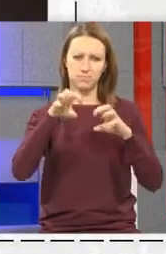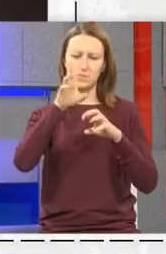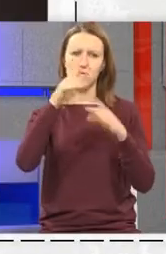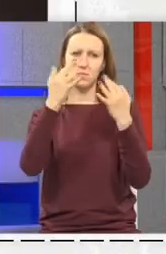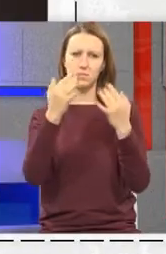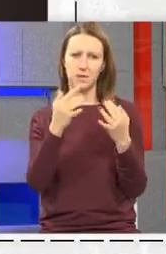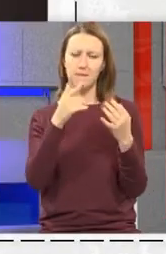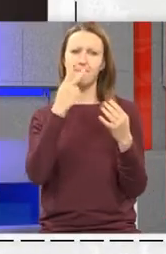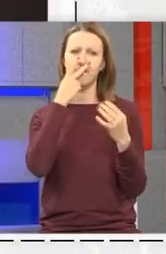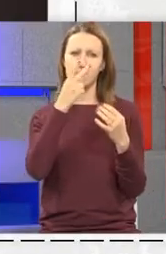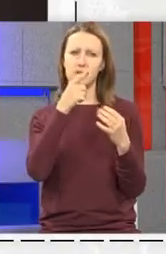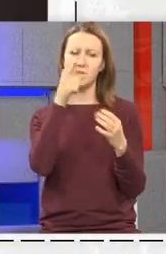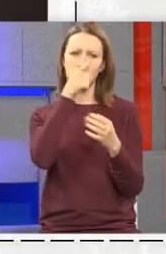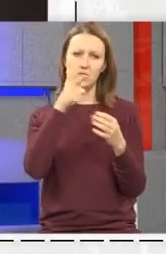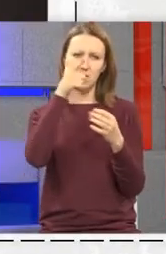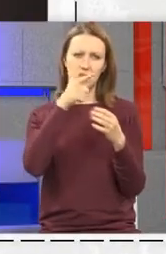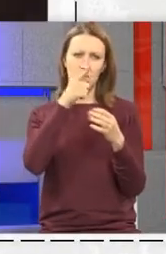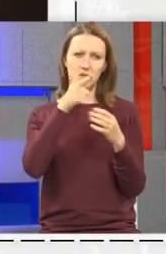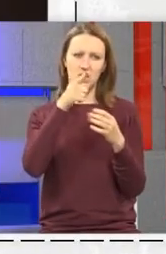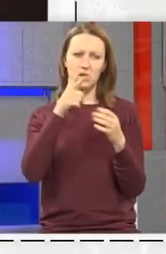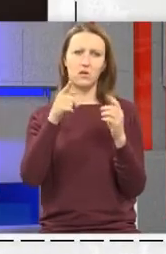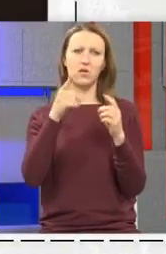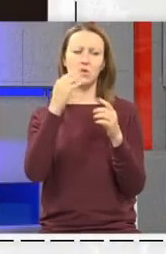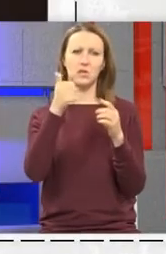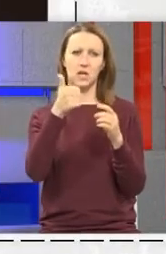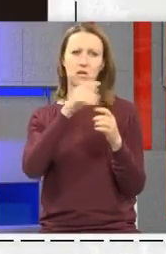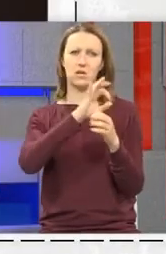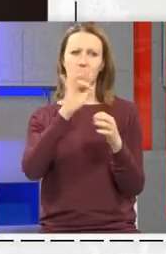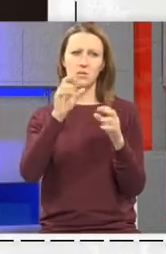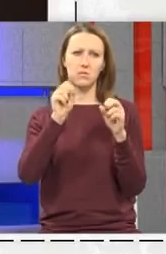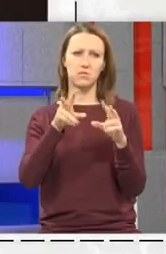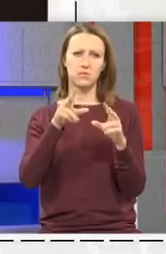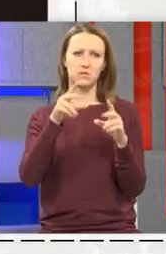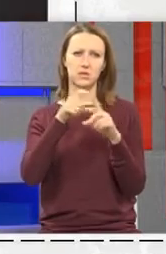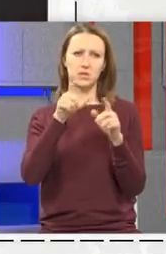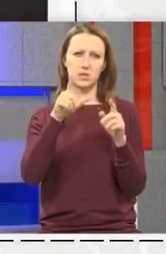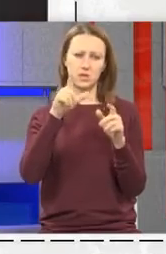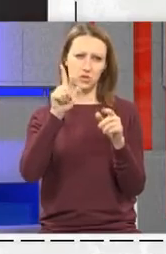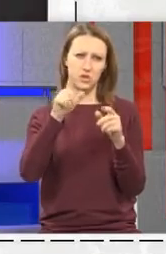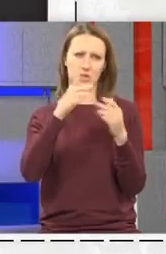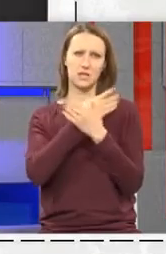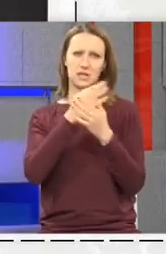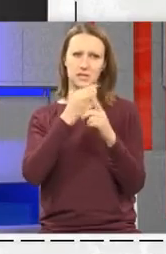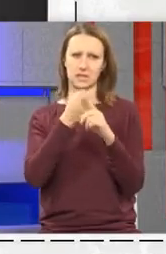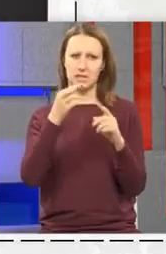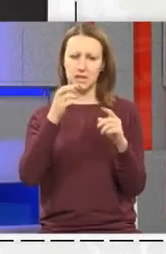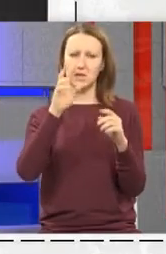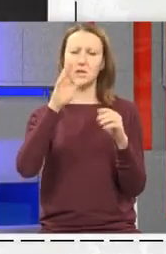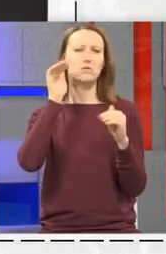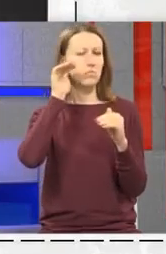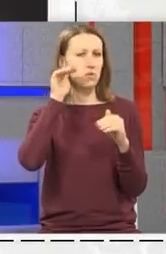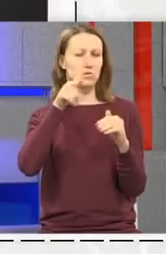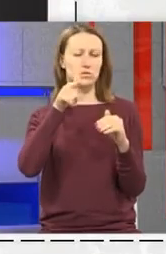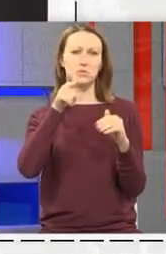Imamo priliku vidjeti videoprojekcije eksperimentalne Od jednog od najboljih pulskih vidjeja Zeke Imamo priliku